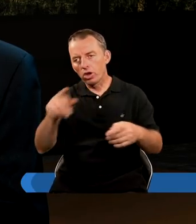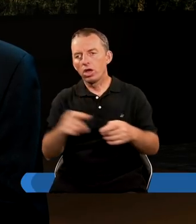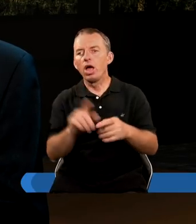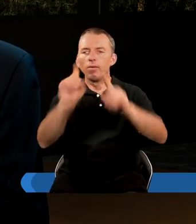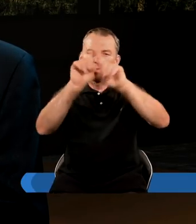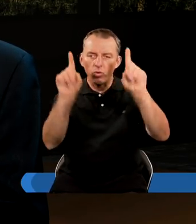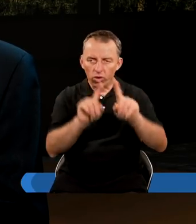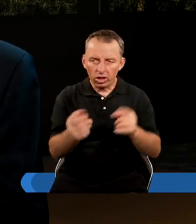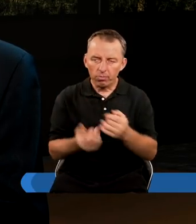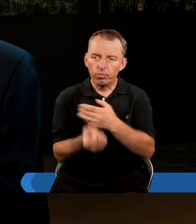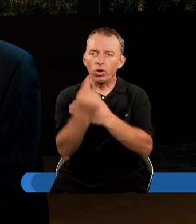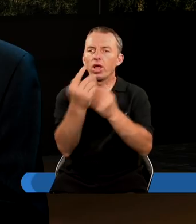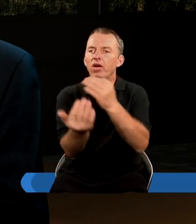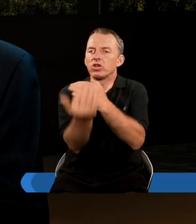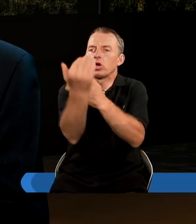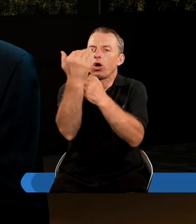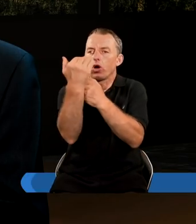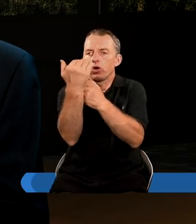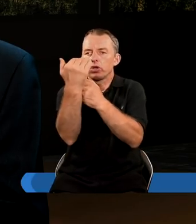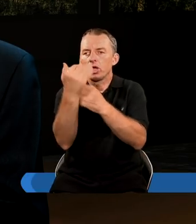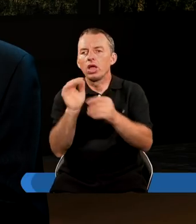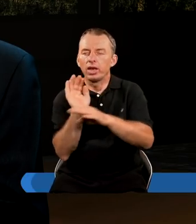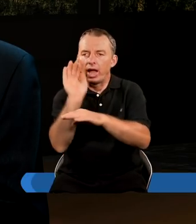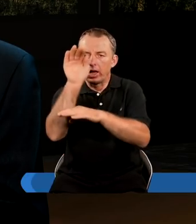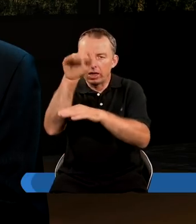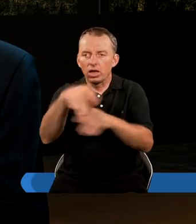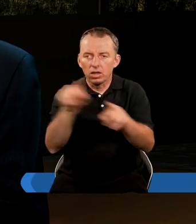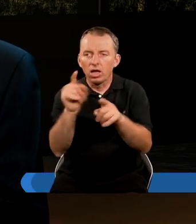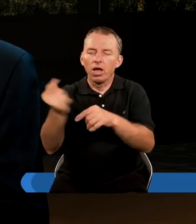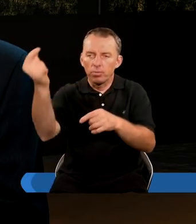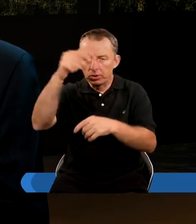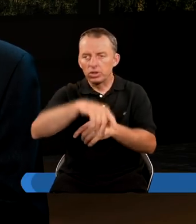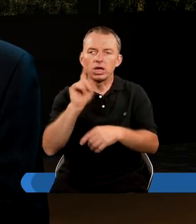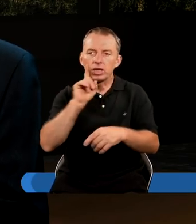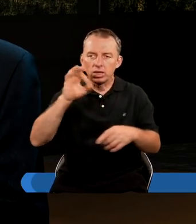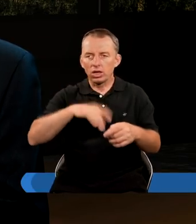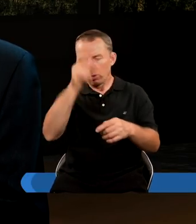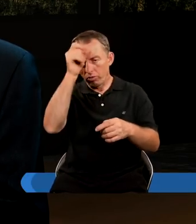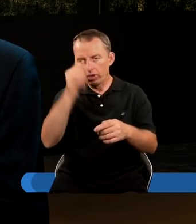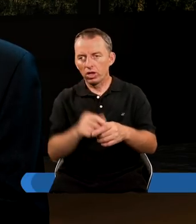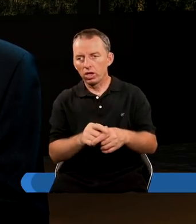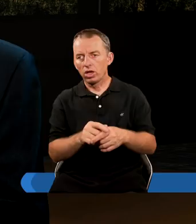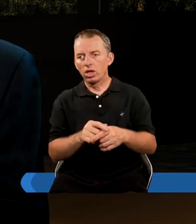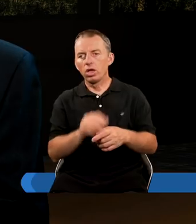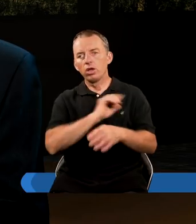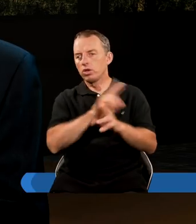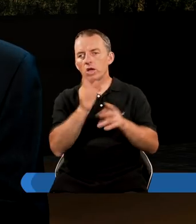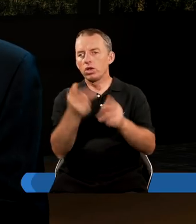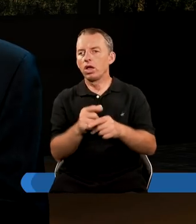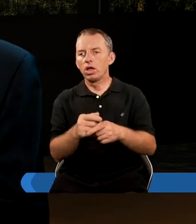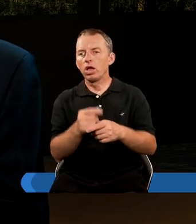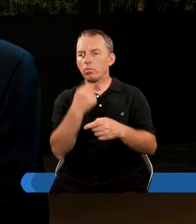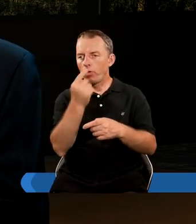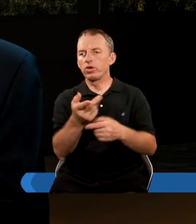że jak błyskawica pojawia się na wschodzie, jest widoczna aż na zachodzie, tak będzie jej przyjście Syna Człowieczego. Więc nikt z nas nie będzie mógł